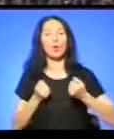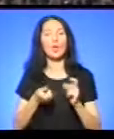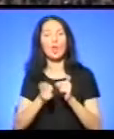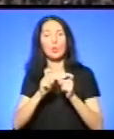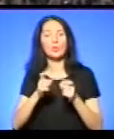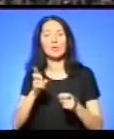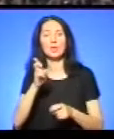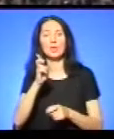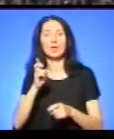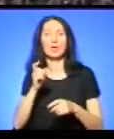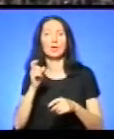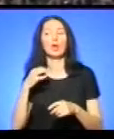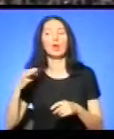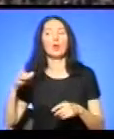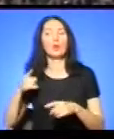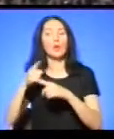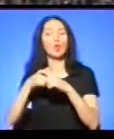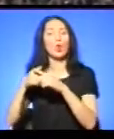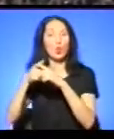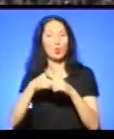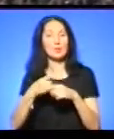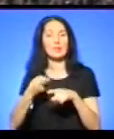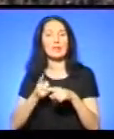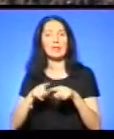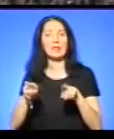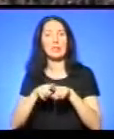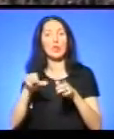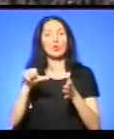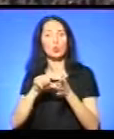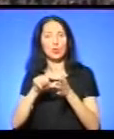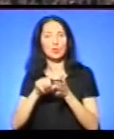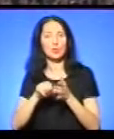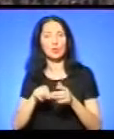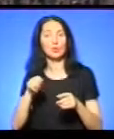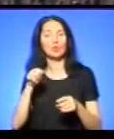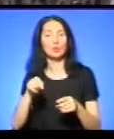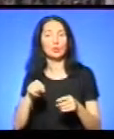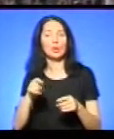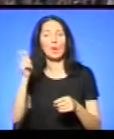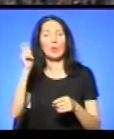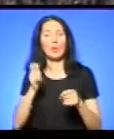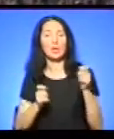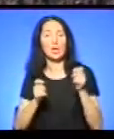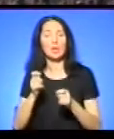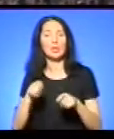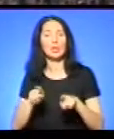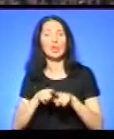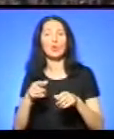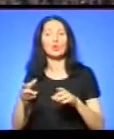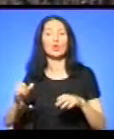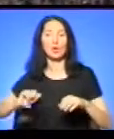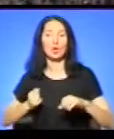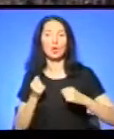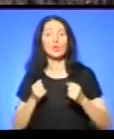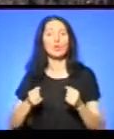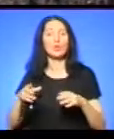з Білорусії, які теж виступають в цьому турнірі, як учасники. Приїхали дуже колеги з Польщі, які сьогодні